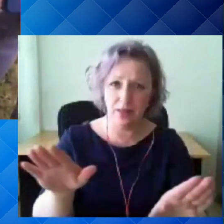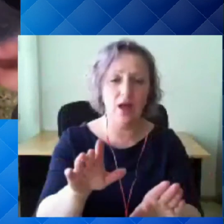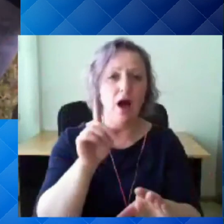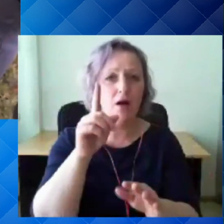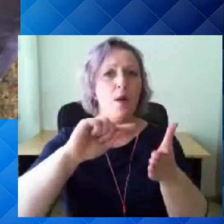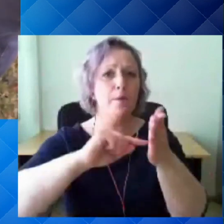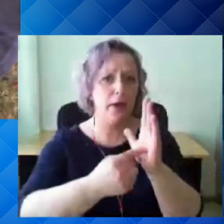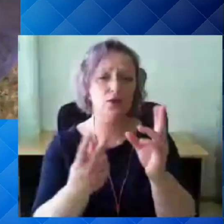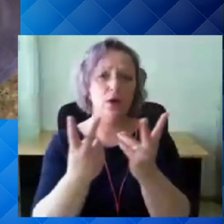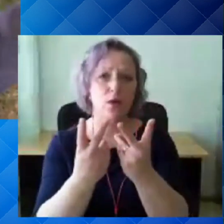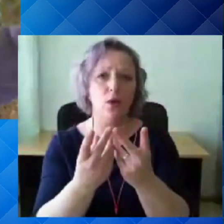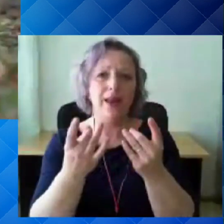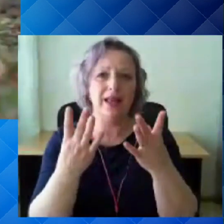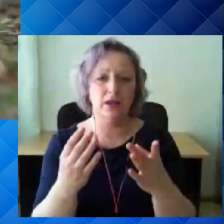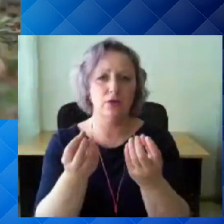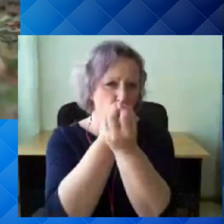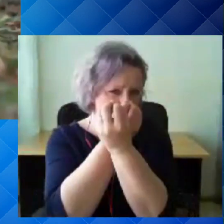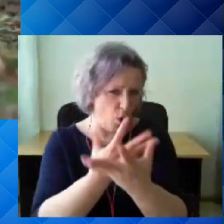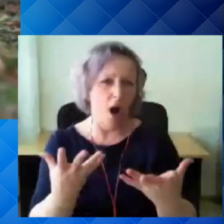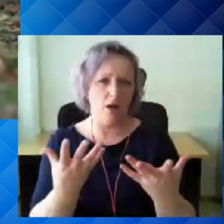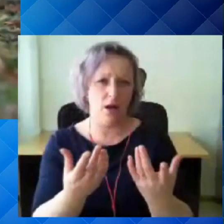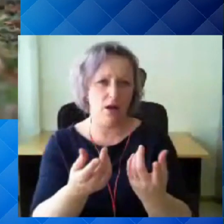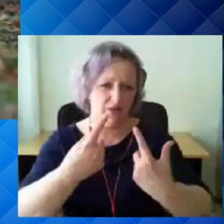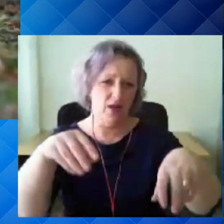et maskid on hooletult prügikasti visatud.